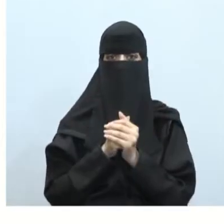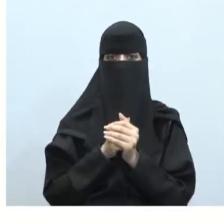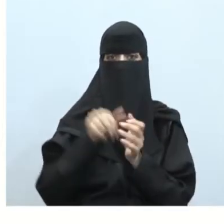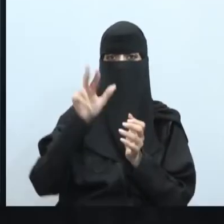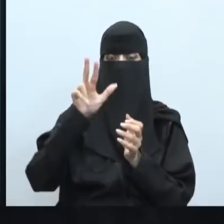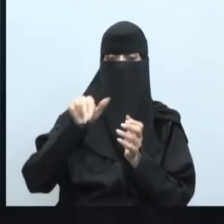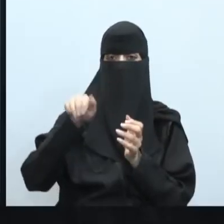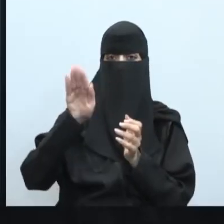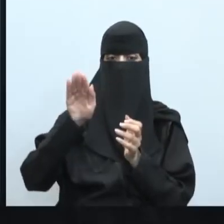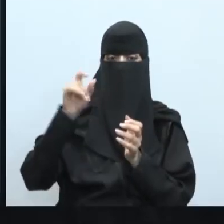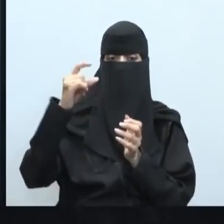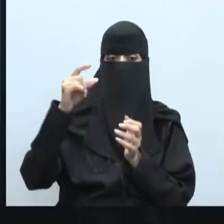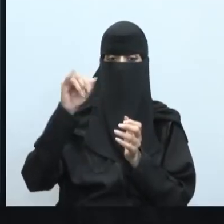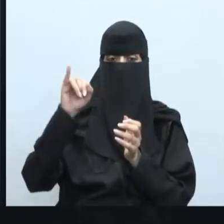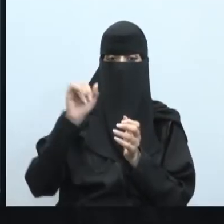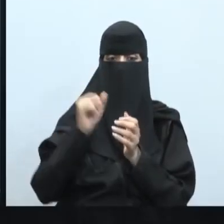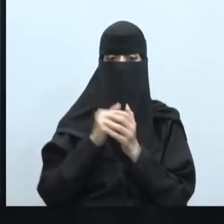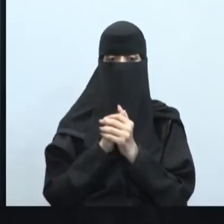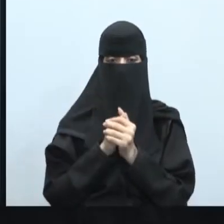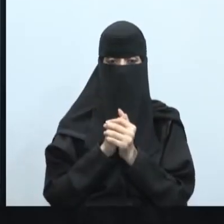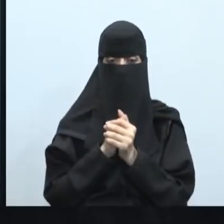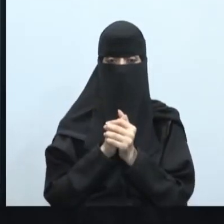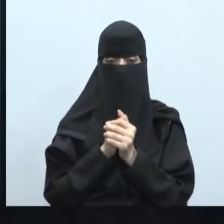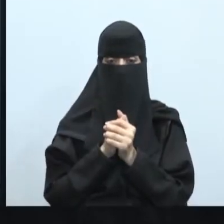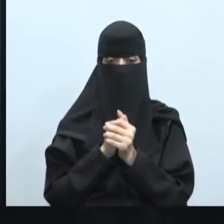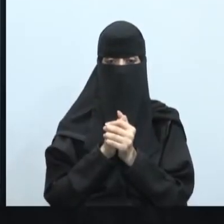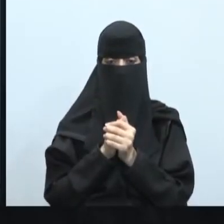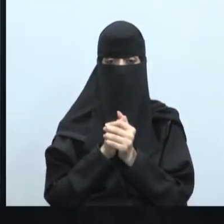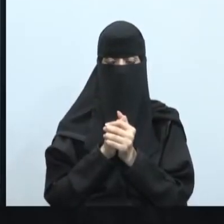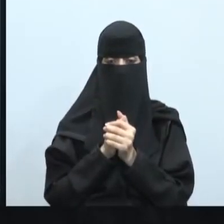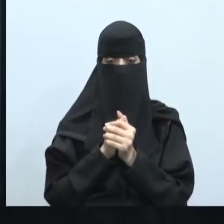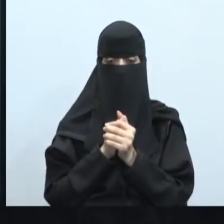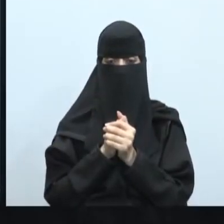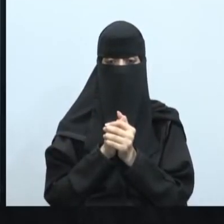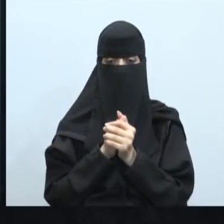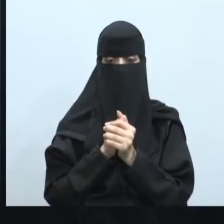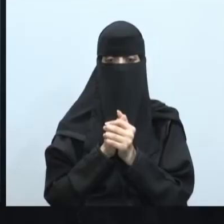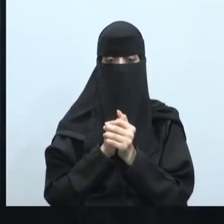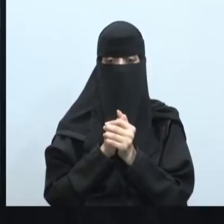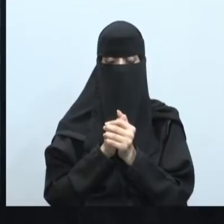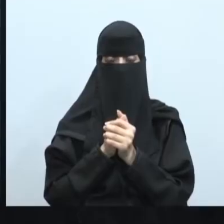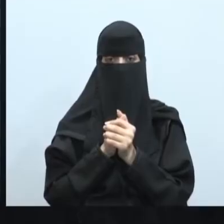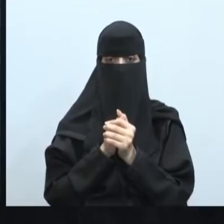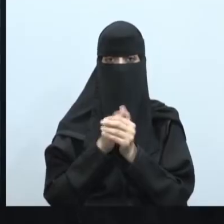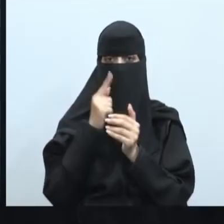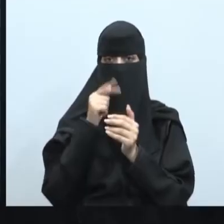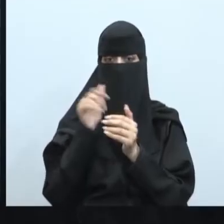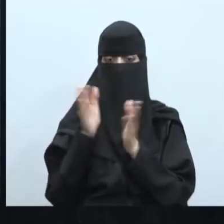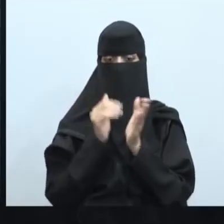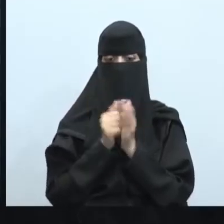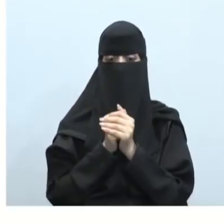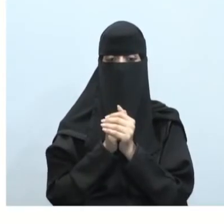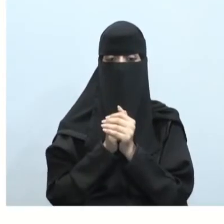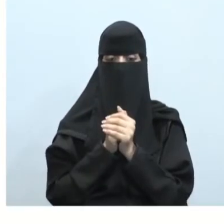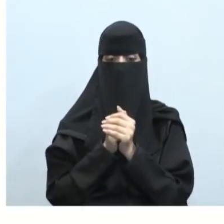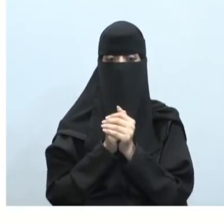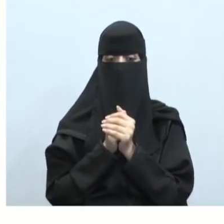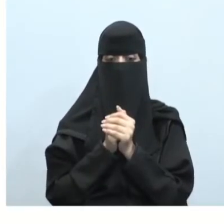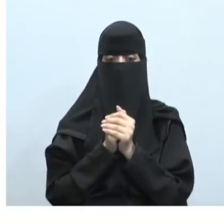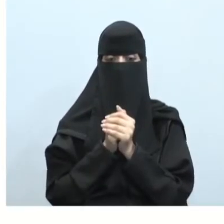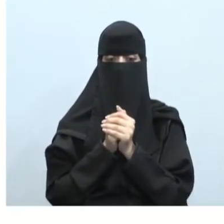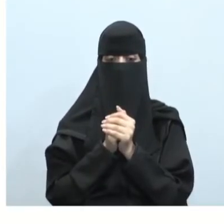كبيرة من ممتازين إذن المجرات تحوي أعداد كبيرة من السدم